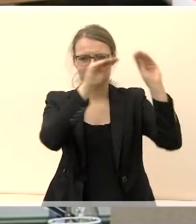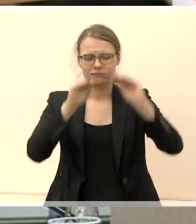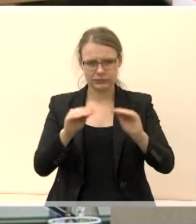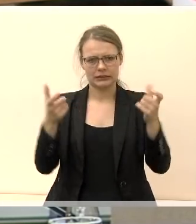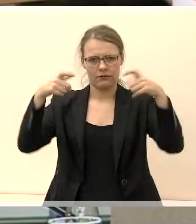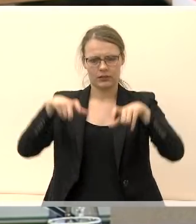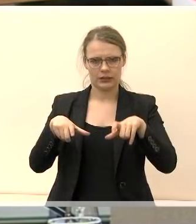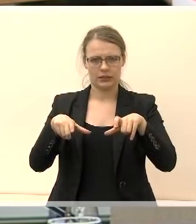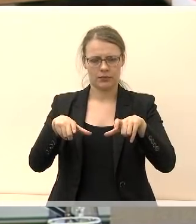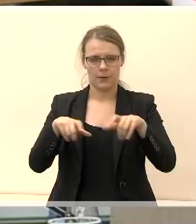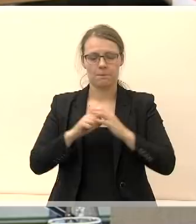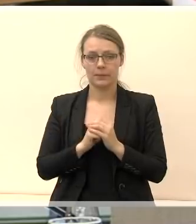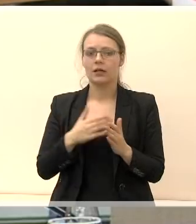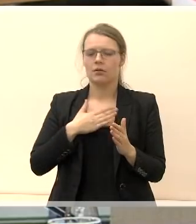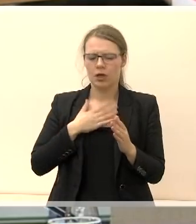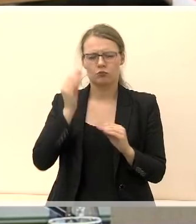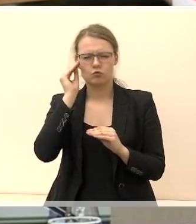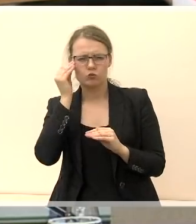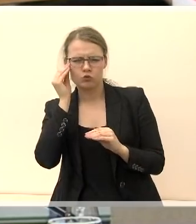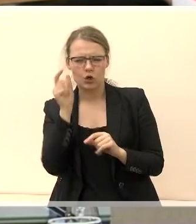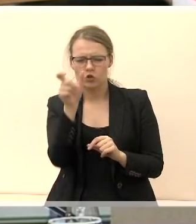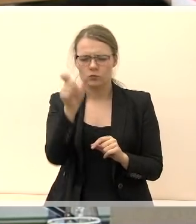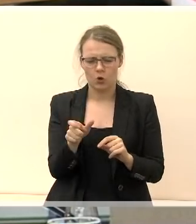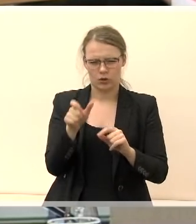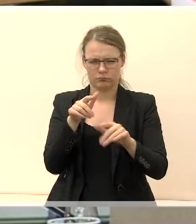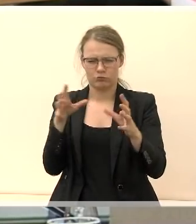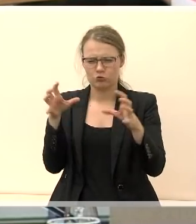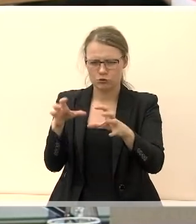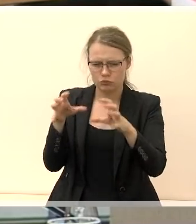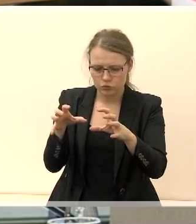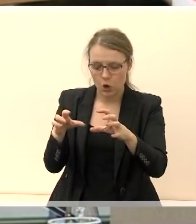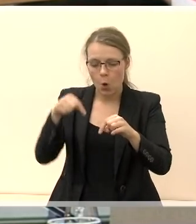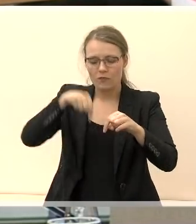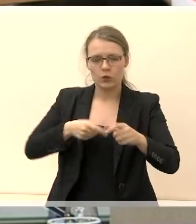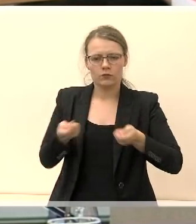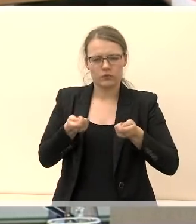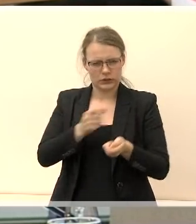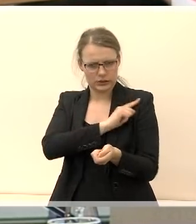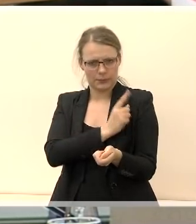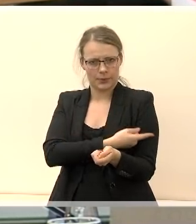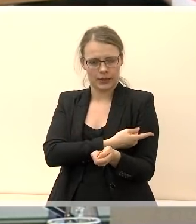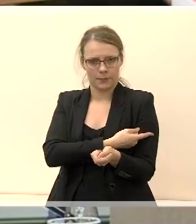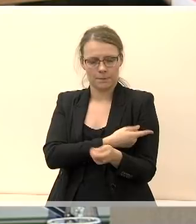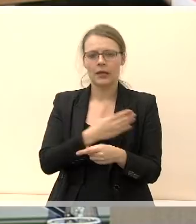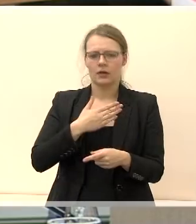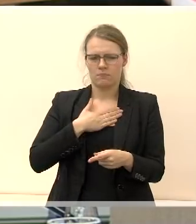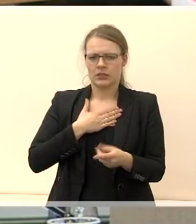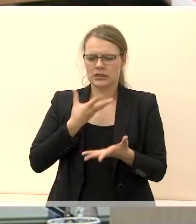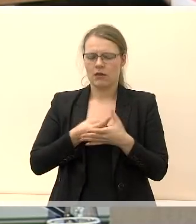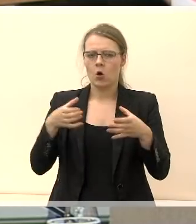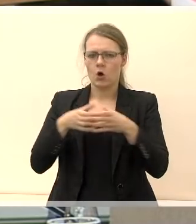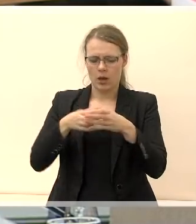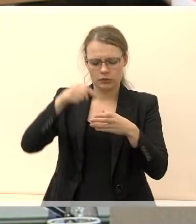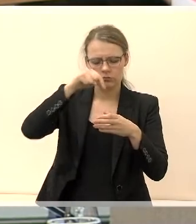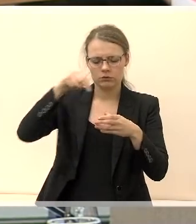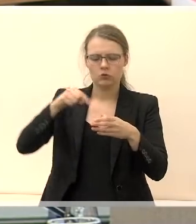Lietuvoje. Mes už rūpinimas į žmogumį atviroje stipriuje saivaldoje. Mes turime savo komandoje daug